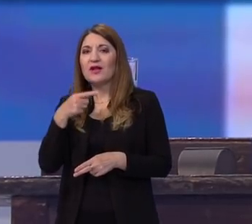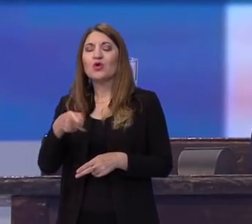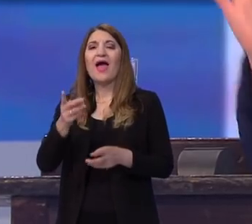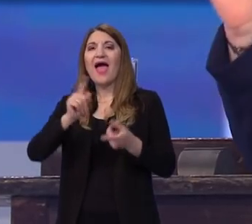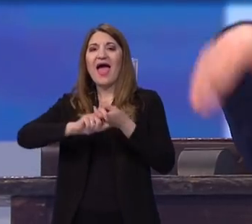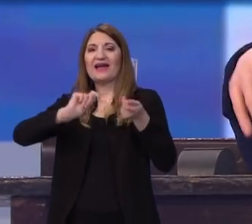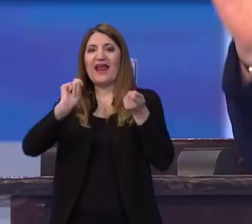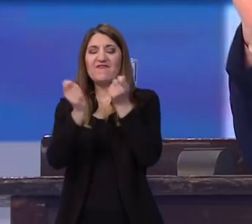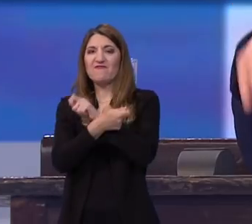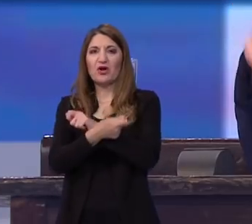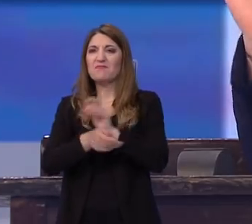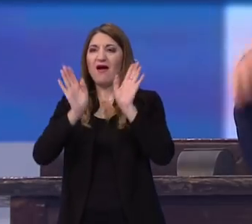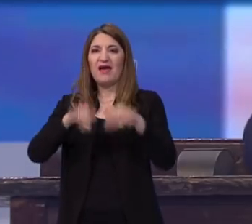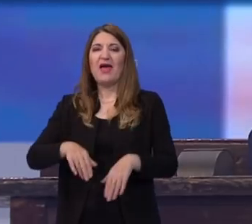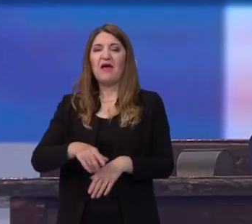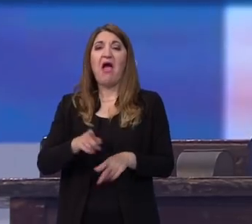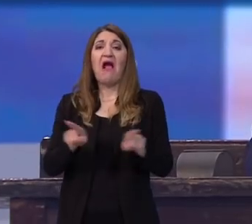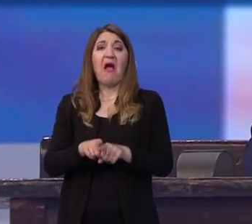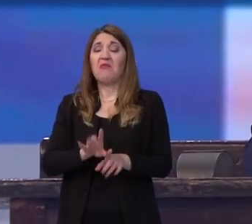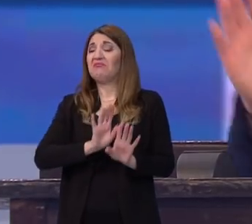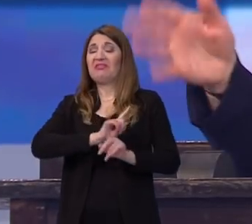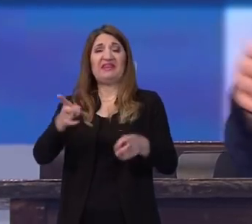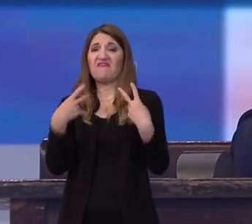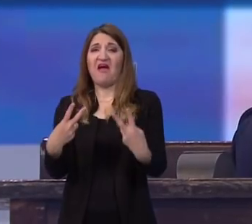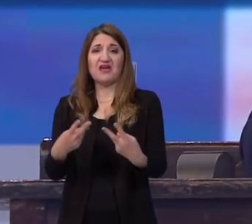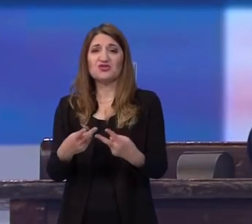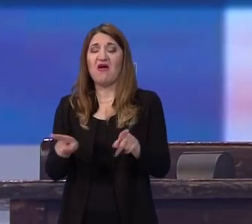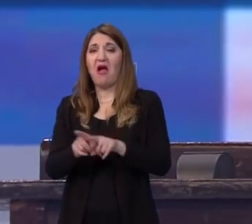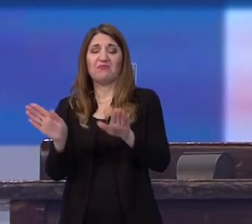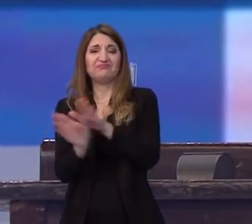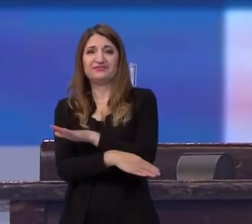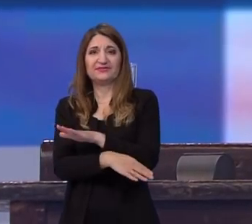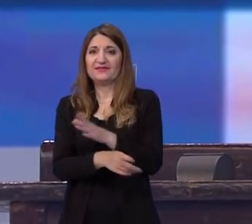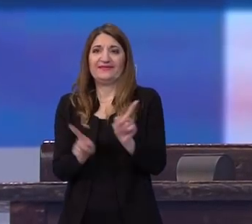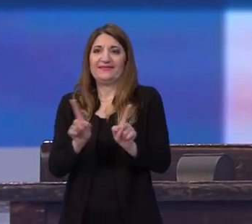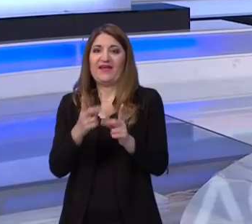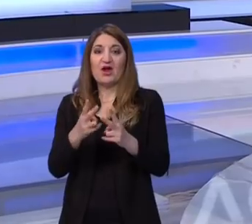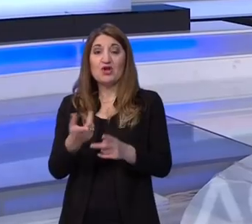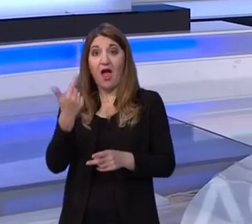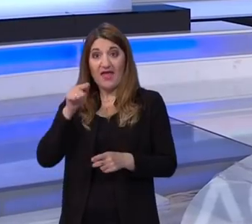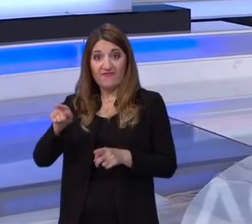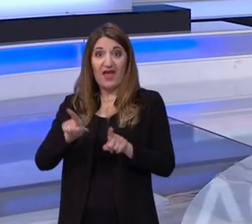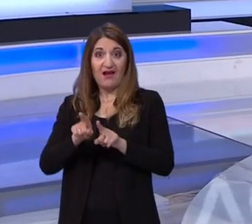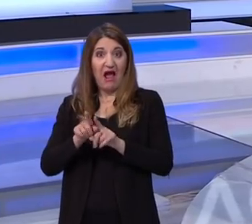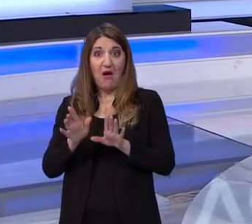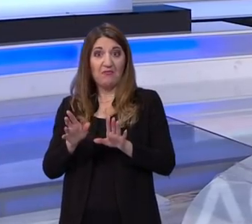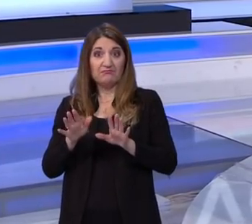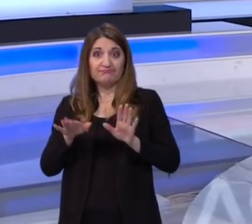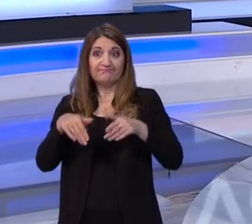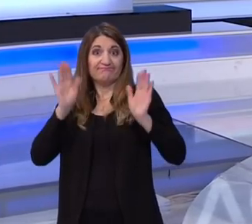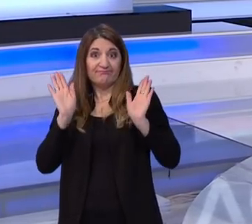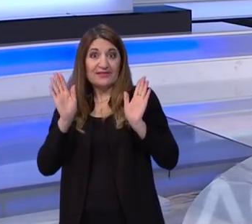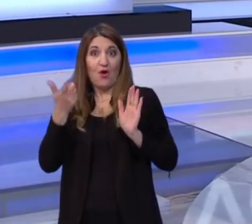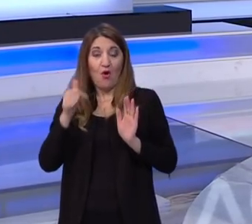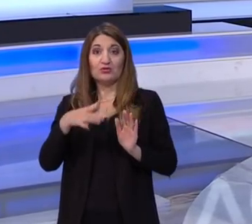Reforma sada više nije pala niti u drugi, niti u treći, možda u peti plan. Evo, iskreno, jeste li odustali od reforme školstva